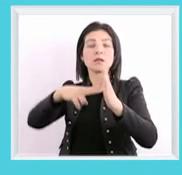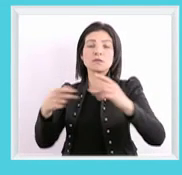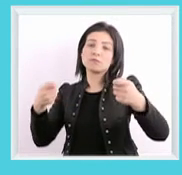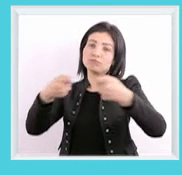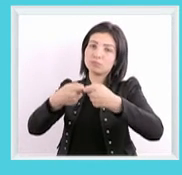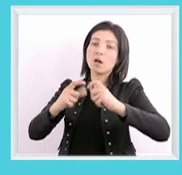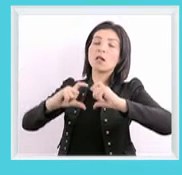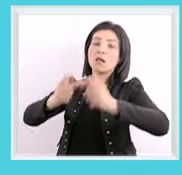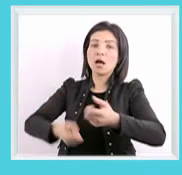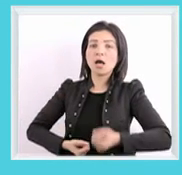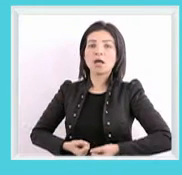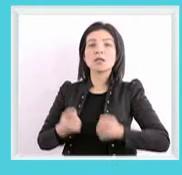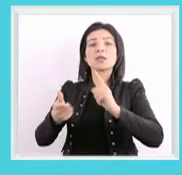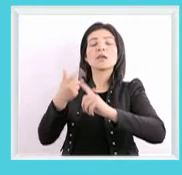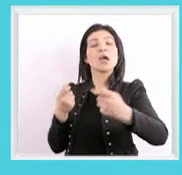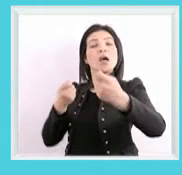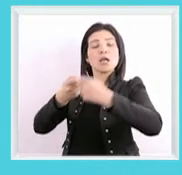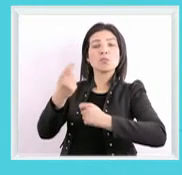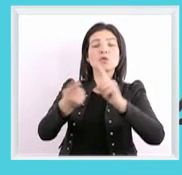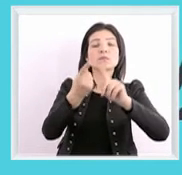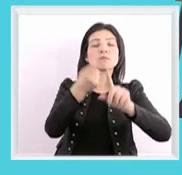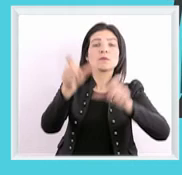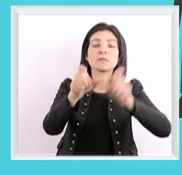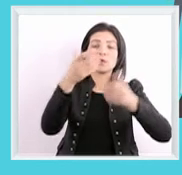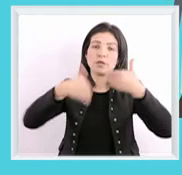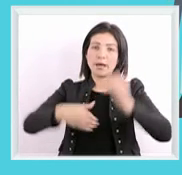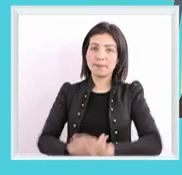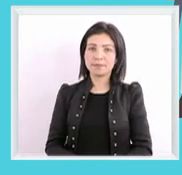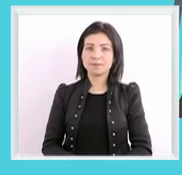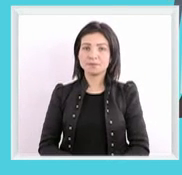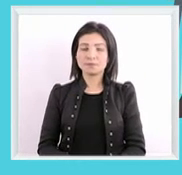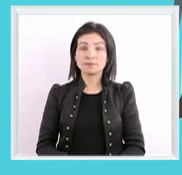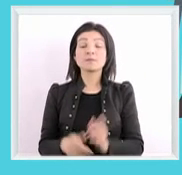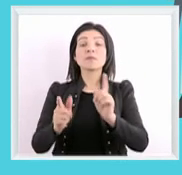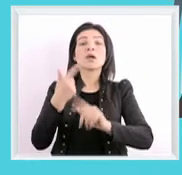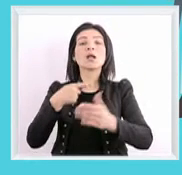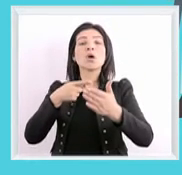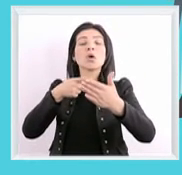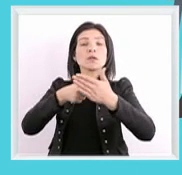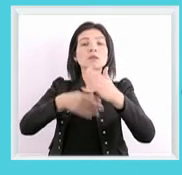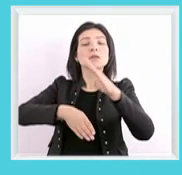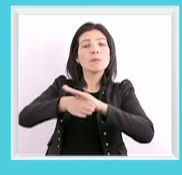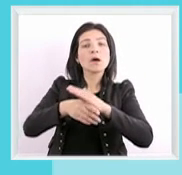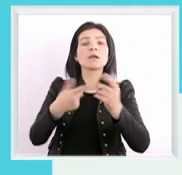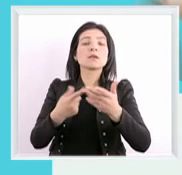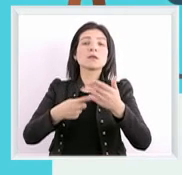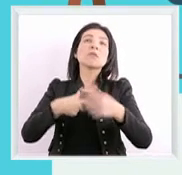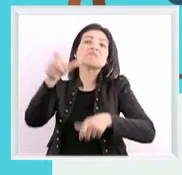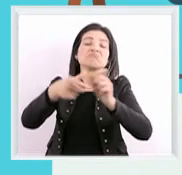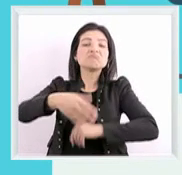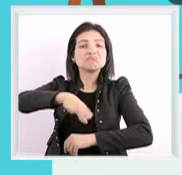مناسبة بش يقدموا خدمات مشخصة لكل مترشح اللي تبدأ في مرحلة أولى وقت